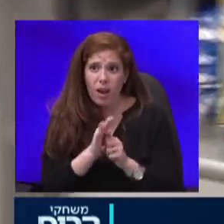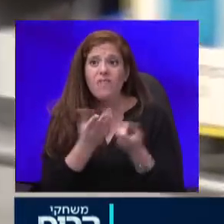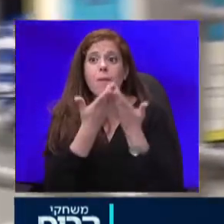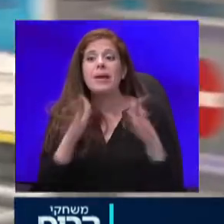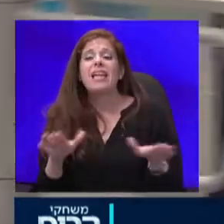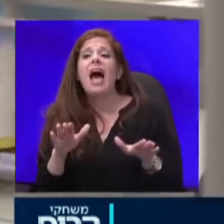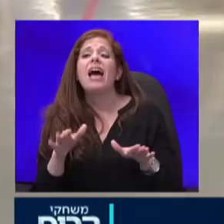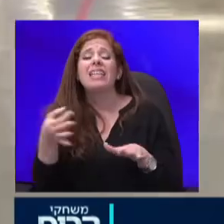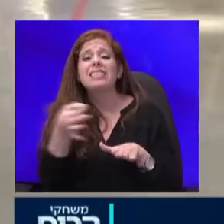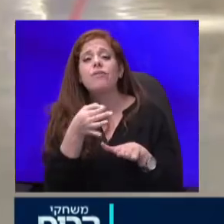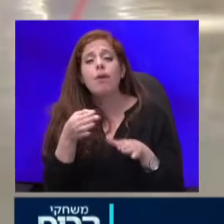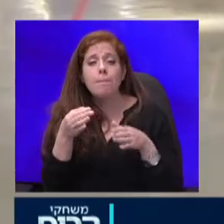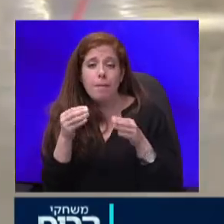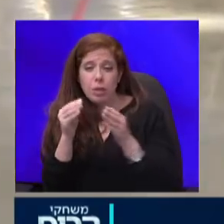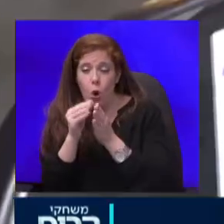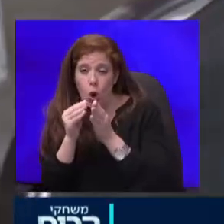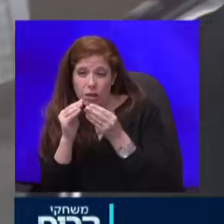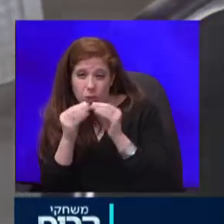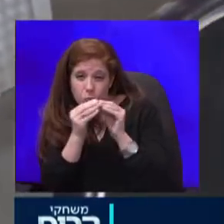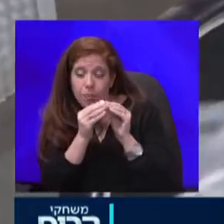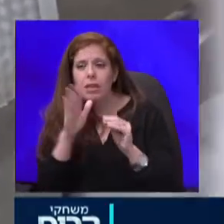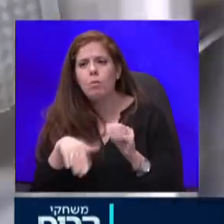למרות שקשה להגיד שאיקאה היא חנות רחוב.